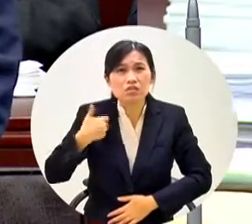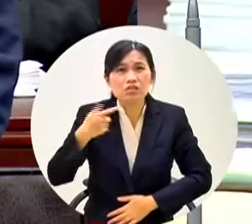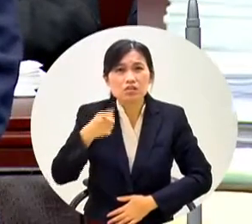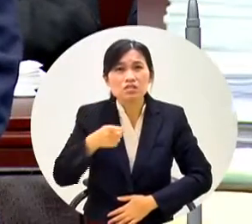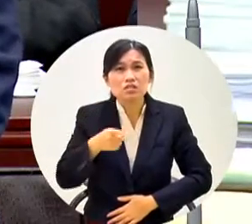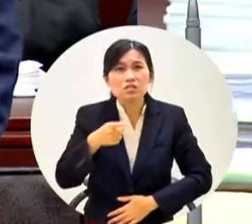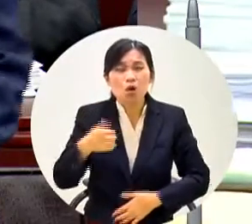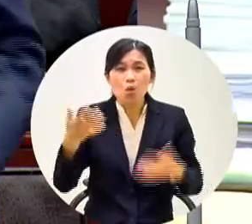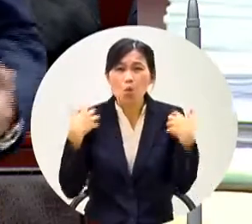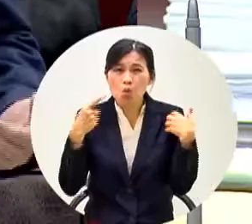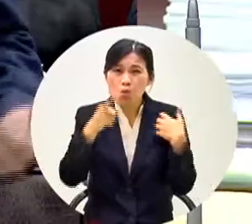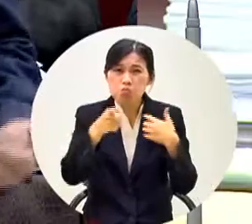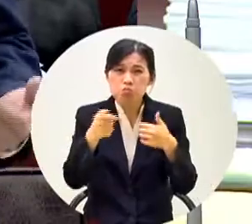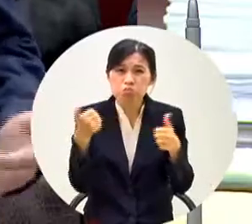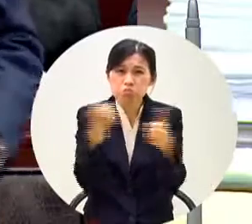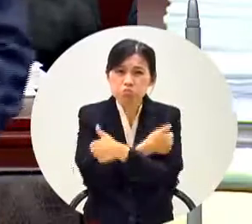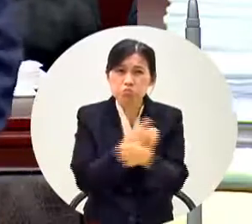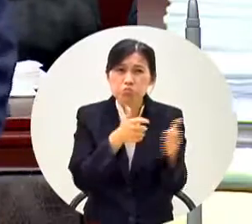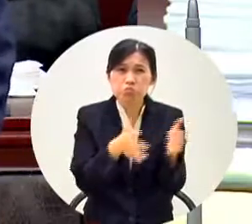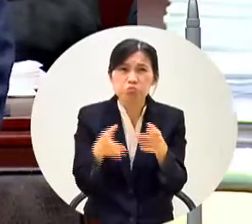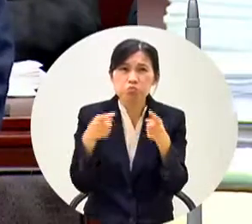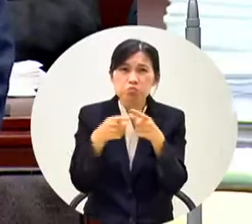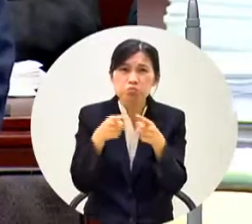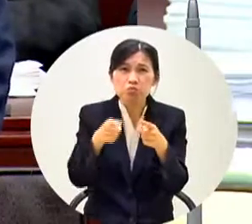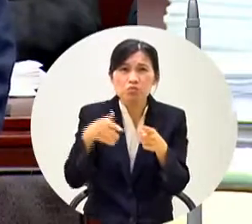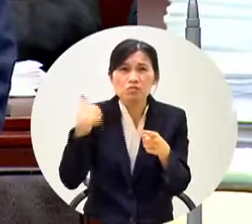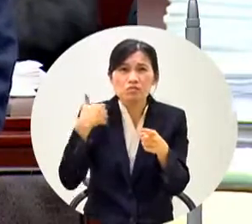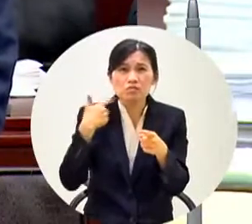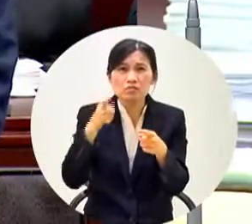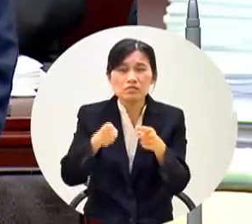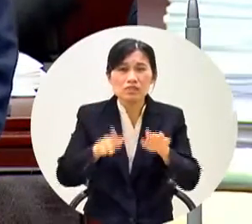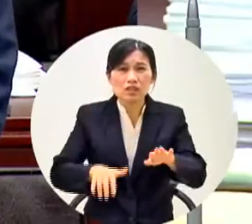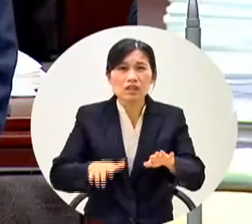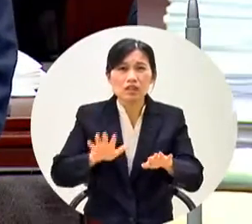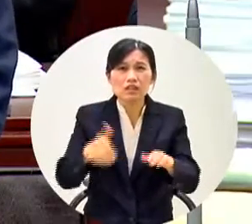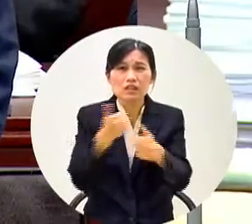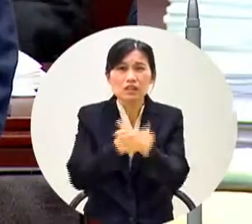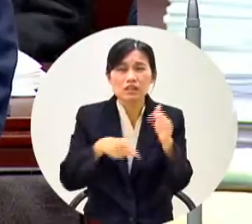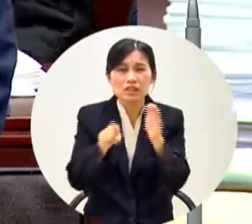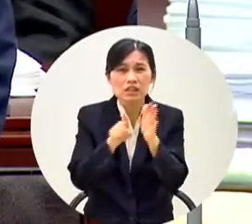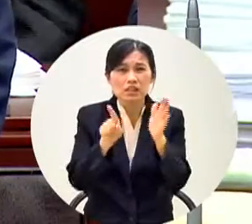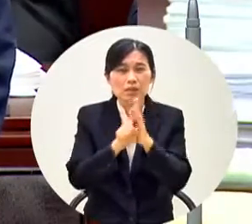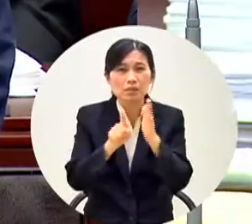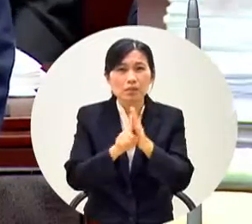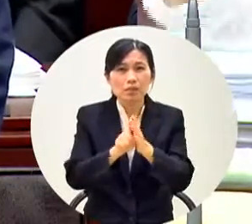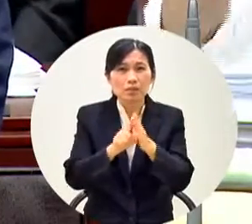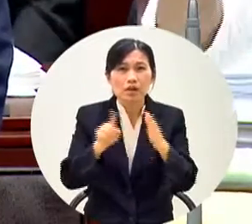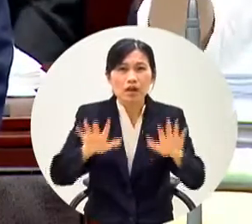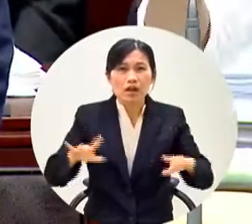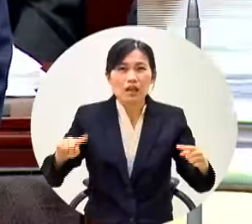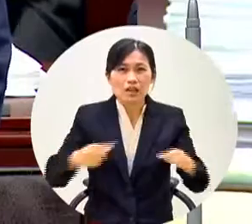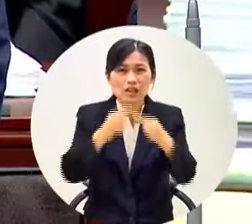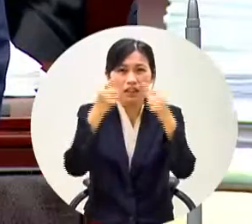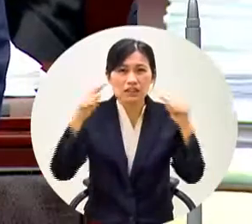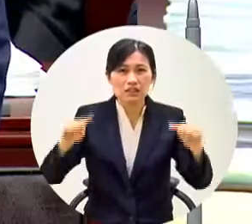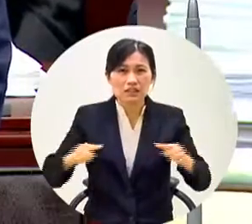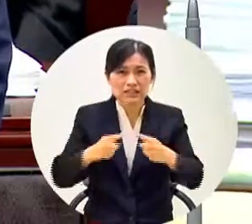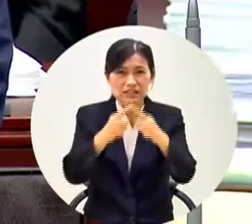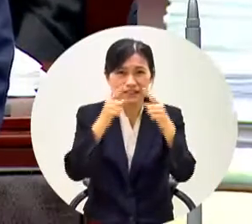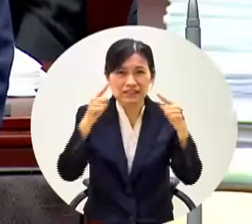你當為他的代理人你今年的代表今年的代表我站在合理議員的息